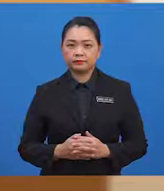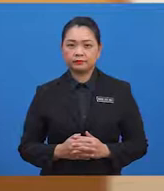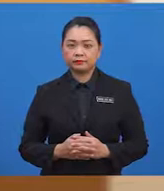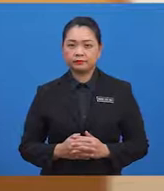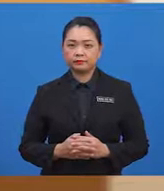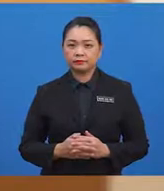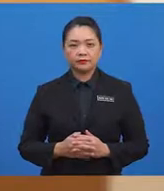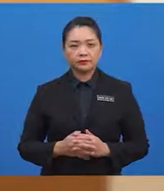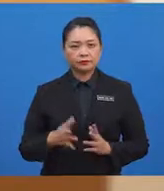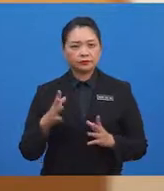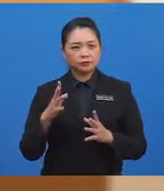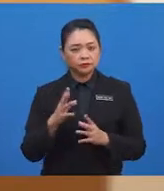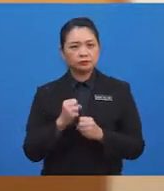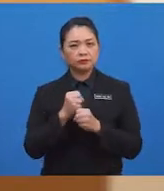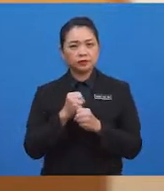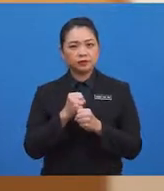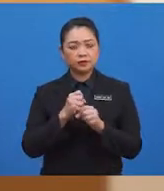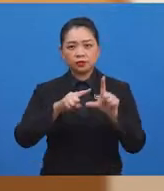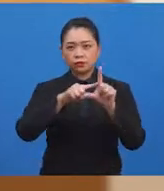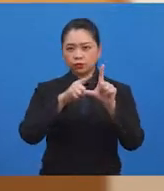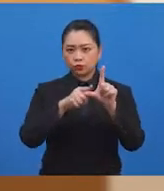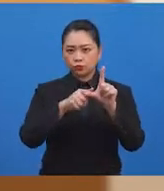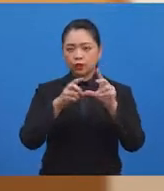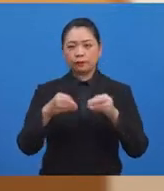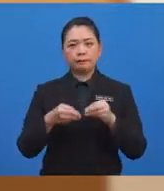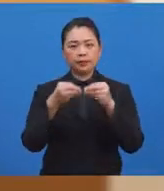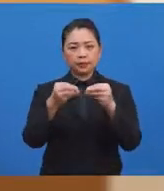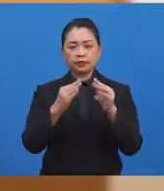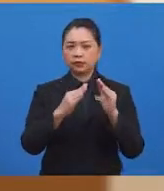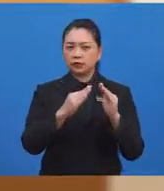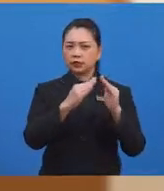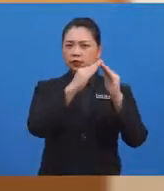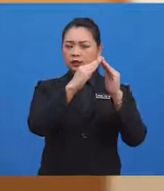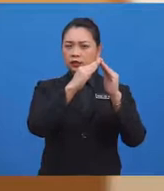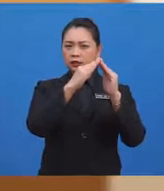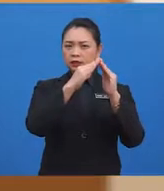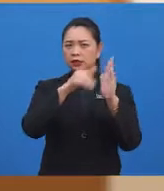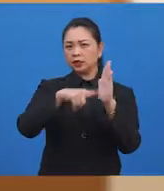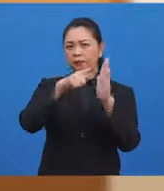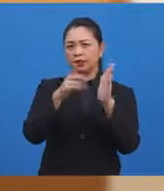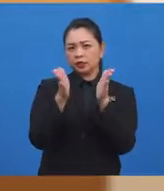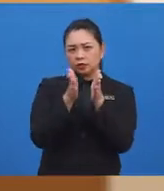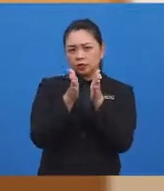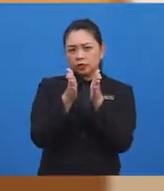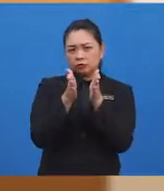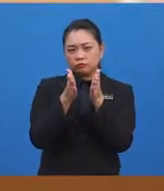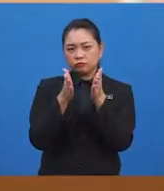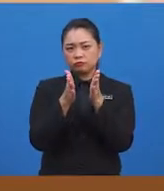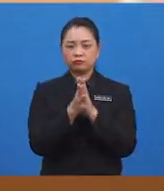didapati sudut bagi penjuru ini lebih kecil daripada sudut tegak.